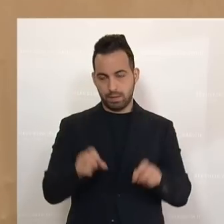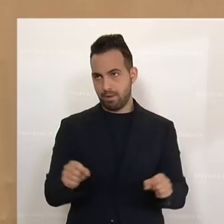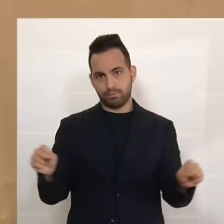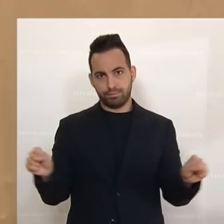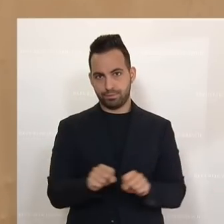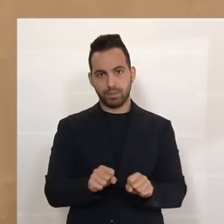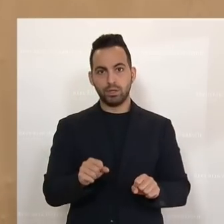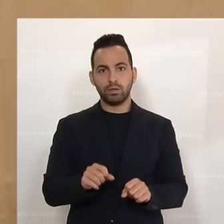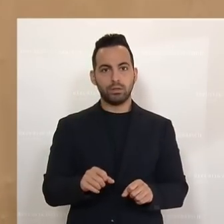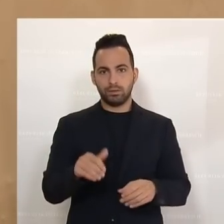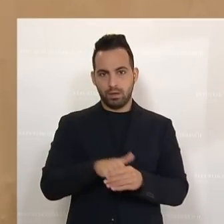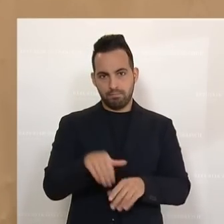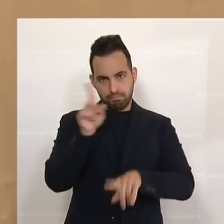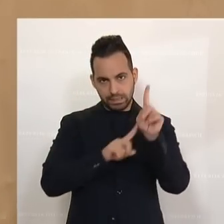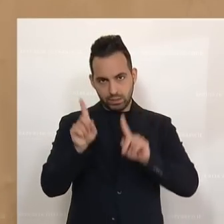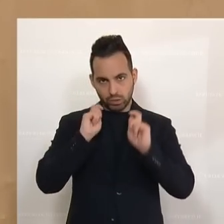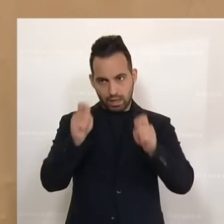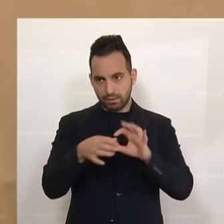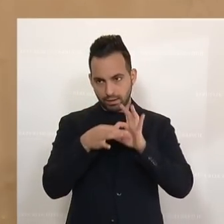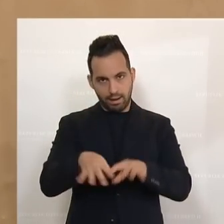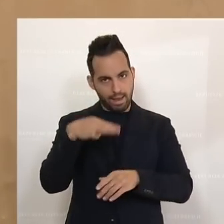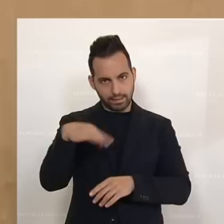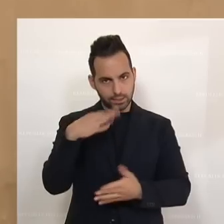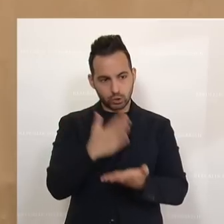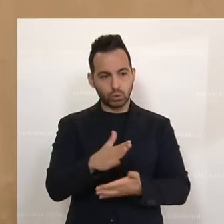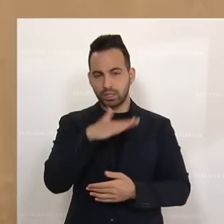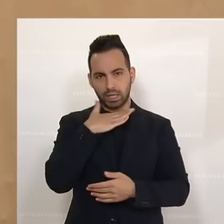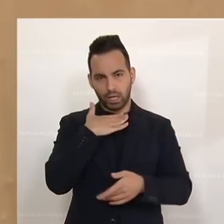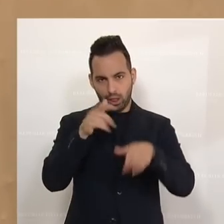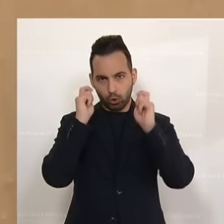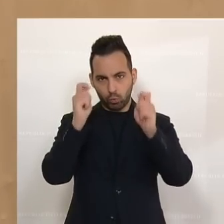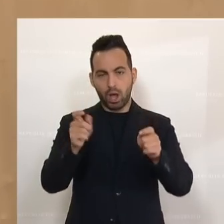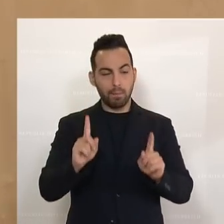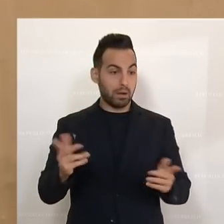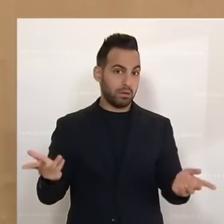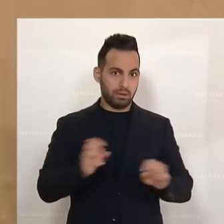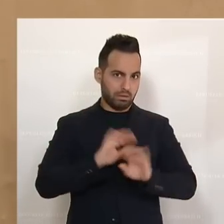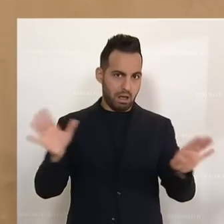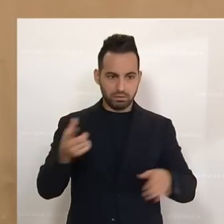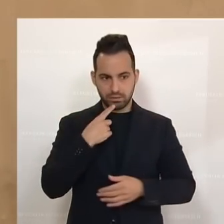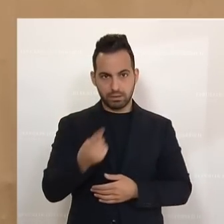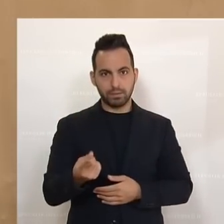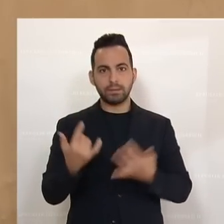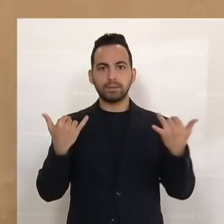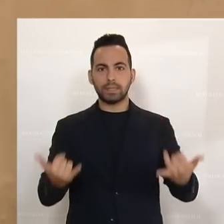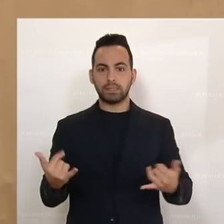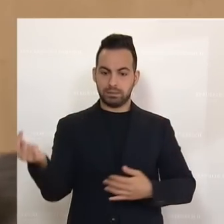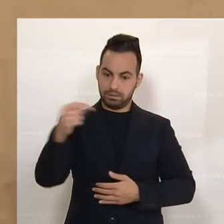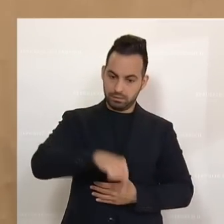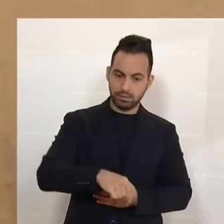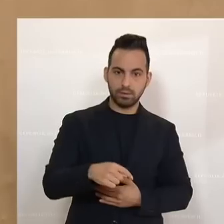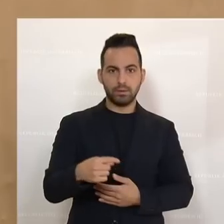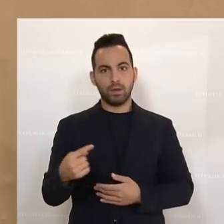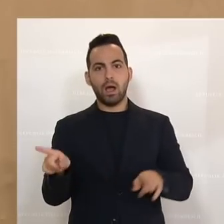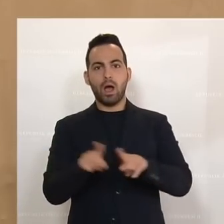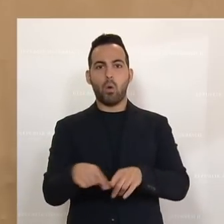natürlich allein für sich hier den Misstrauensantrag vollkommen erfüllt. Aber ich meine auch nur, weil Sie jetzt hier heute da sind und